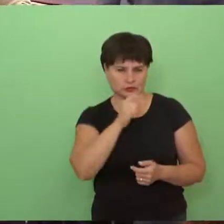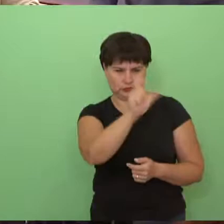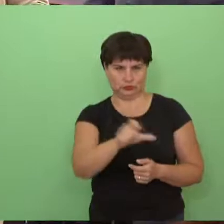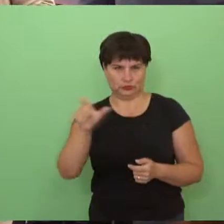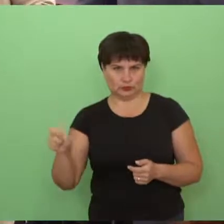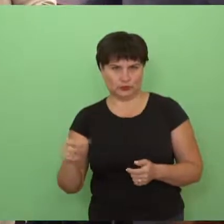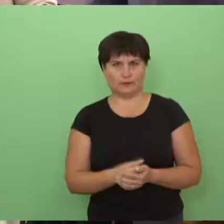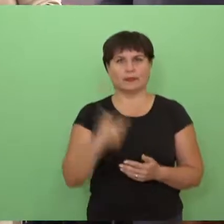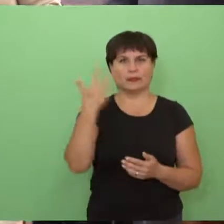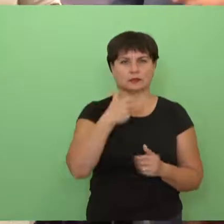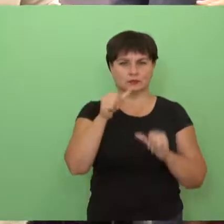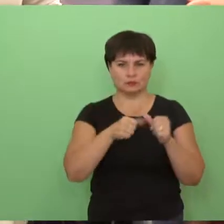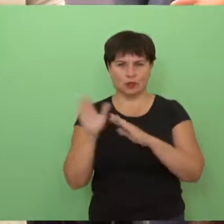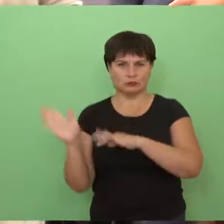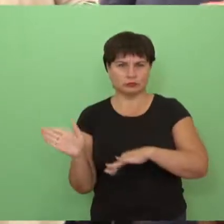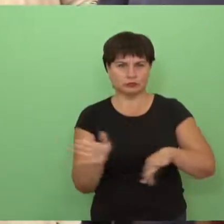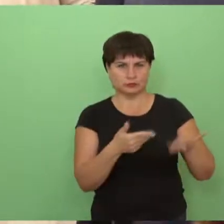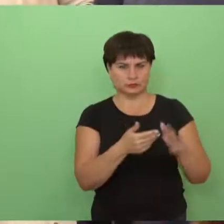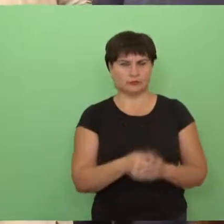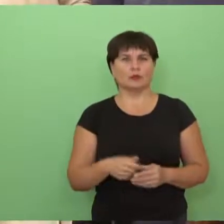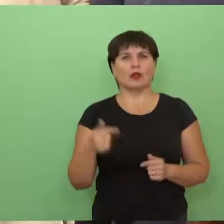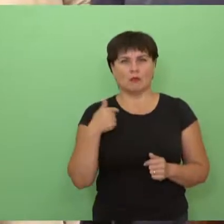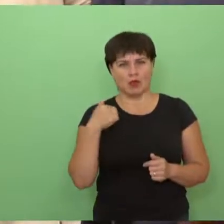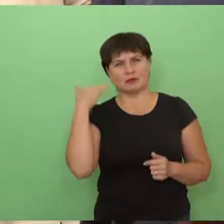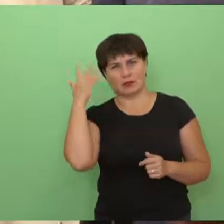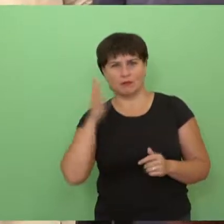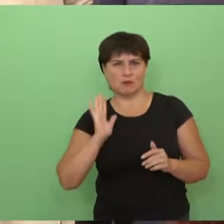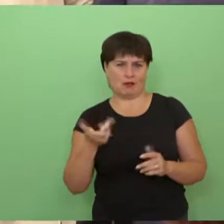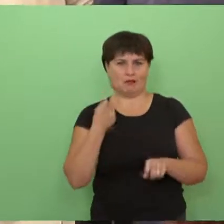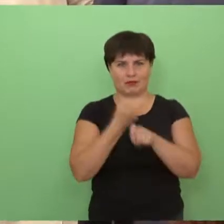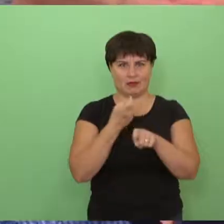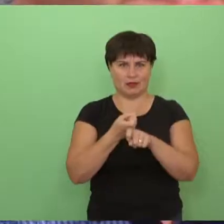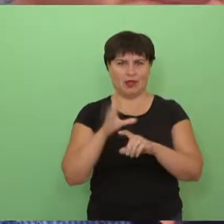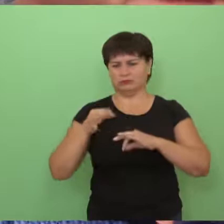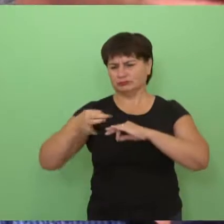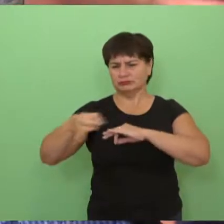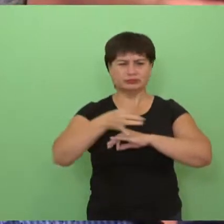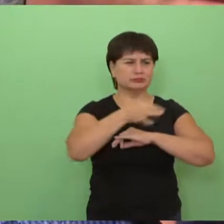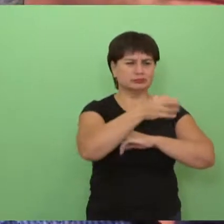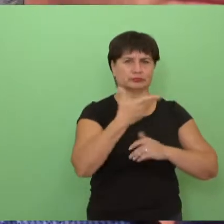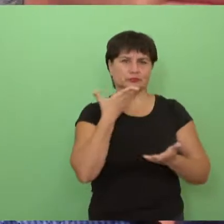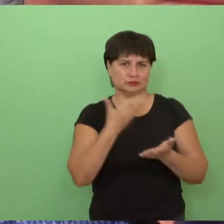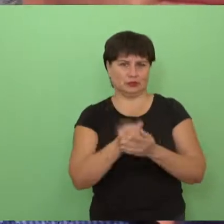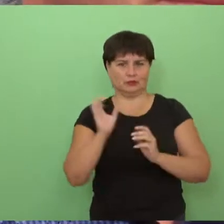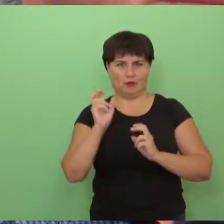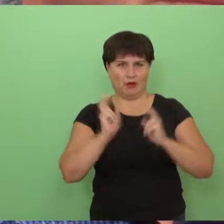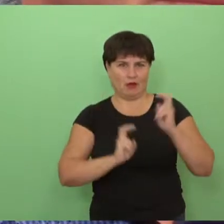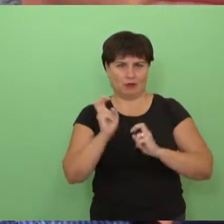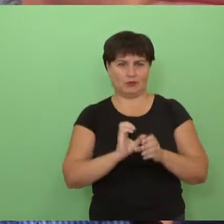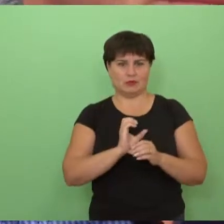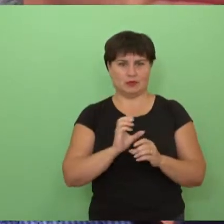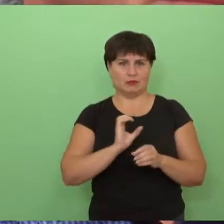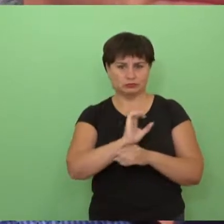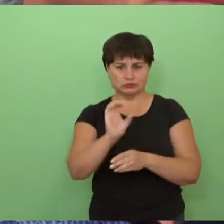savo verslą, tai įsivaizdavo, kad čia galbūt kažkur tai kėdainiuose, apylinkėse, pardavinėsim savo produkciją ir jau bus ir tai labai gerai.